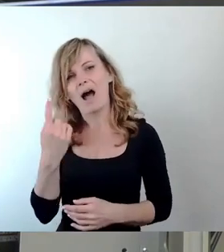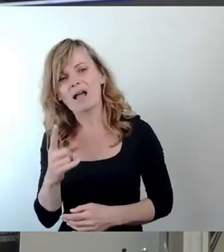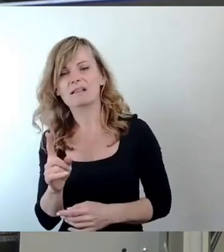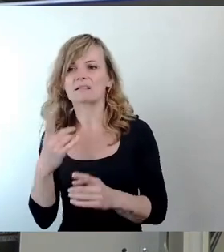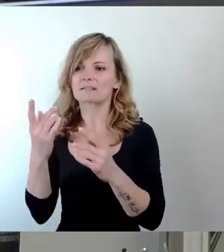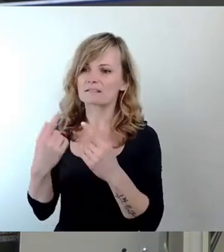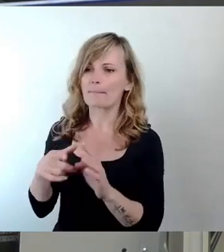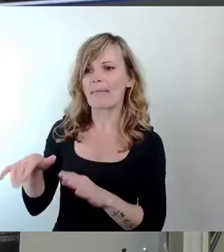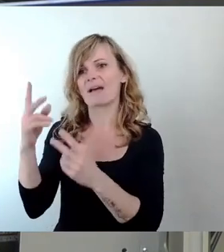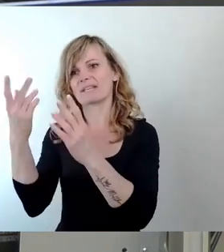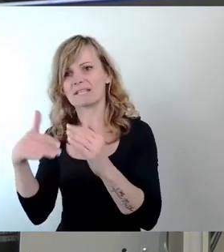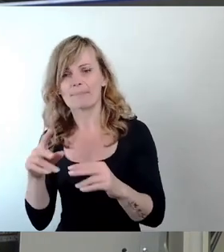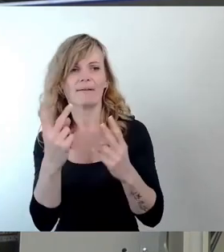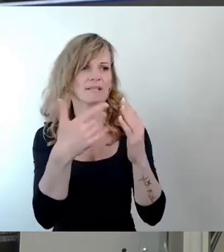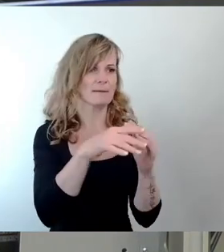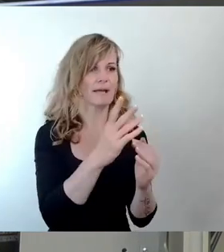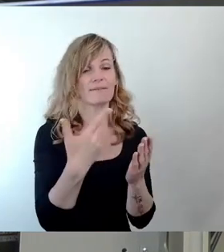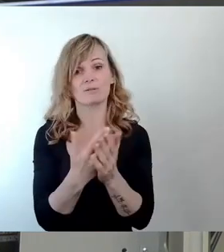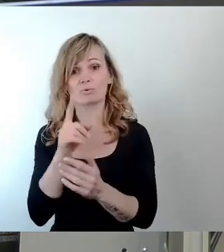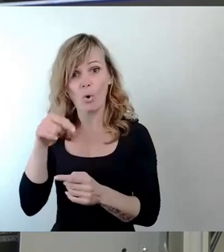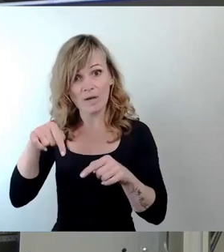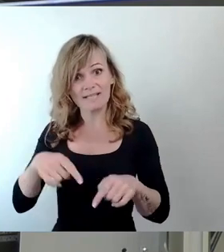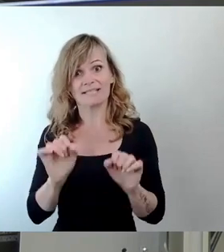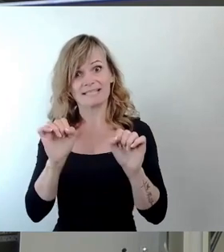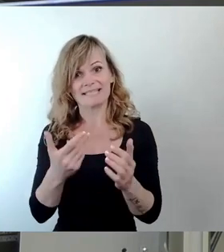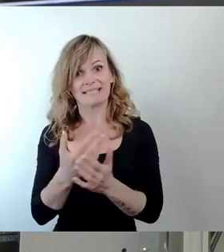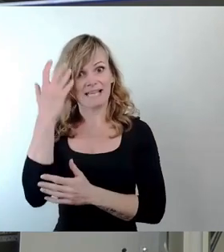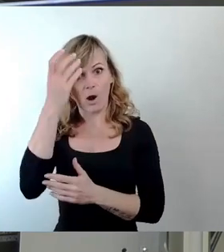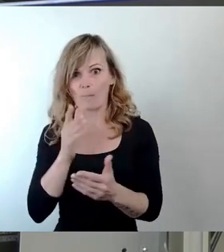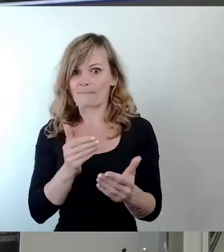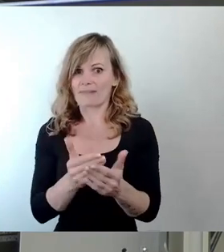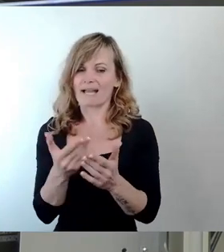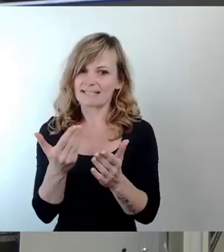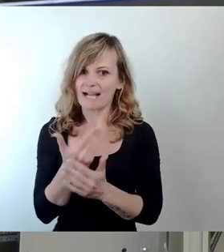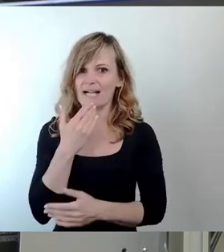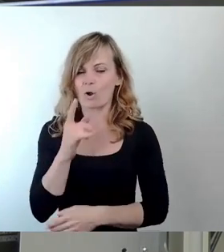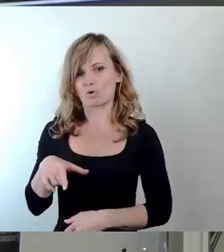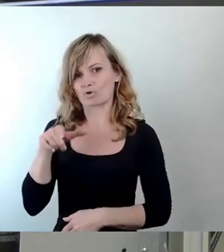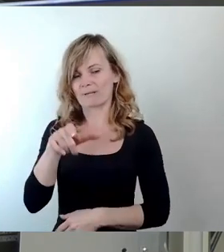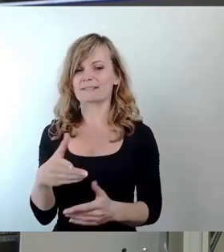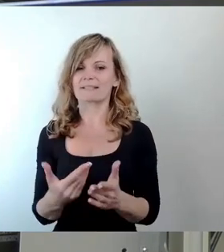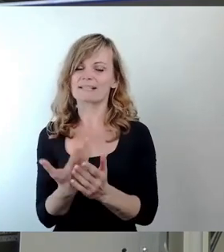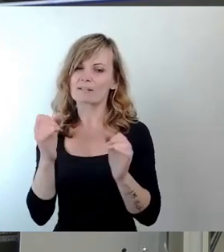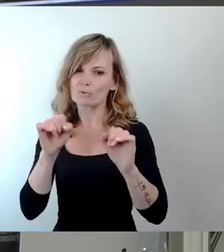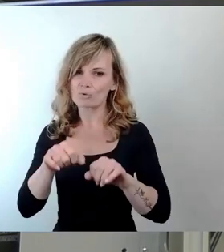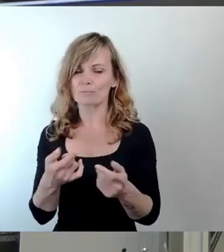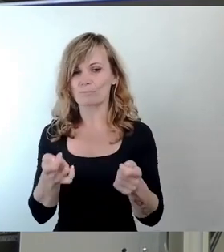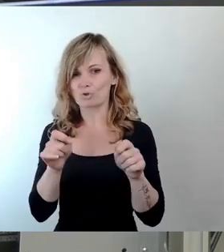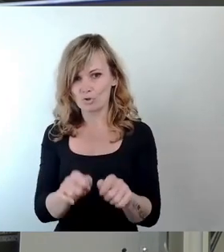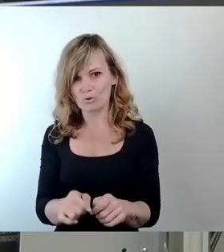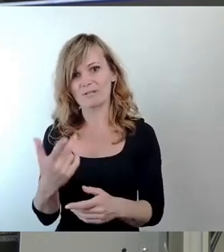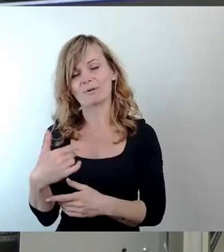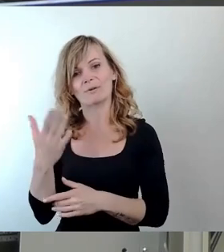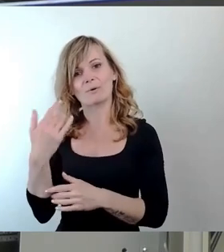heute ist er auch dank dieser Spende ganz nah. Deshalb bitte ich um Zustimmung zur Beschlussempfehlung aus dem federführenden Kulturausschuss.